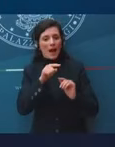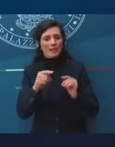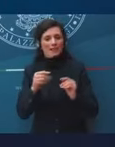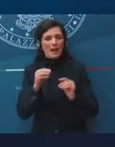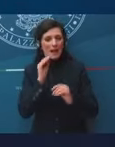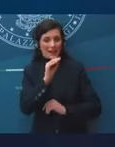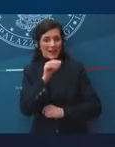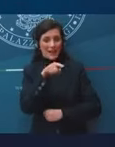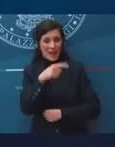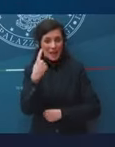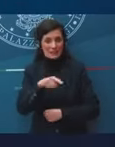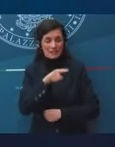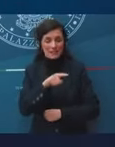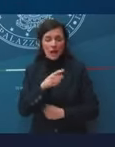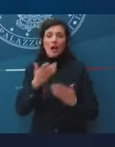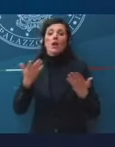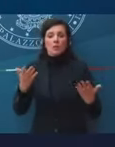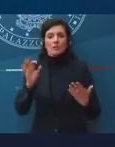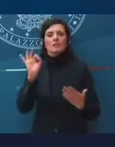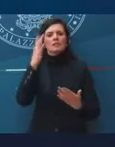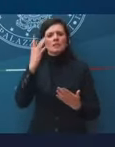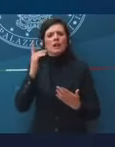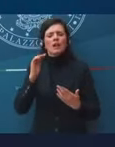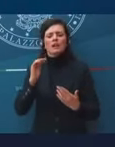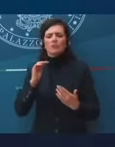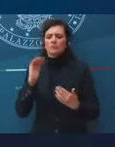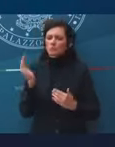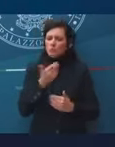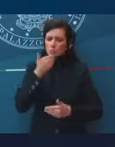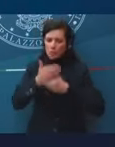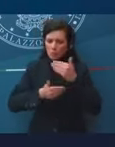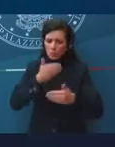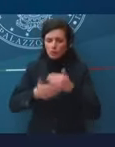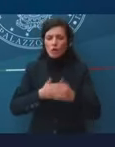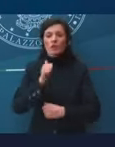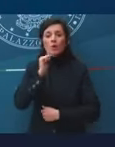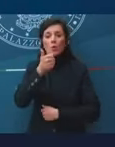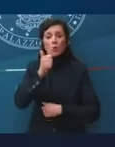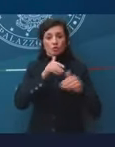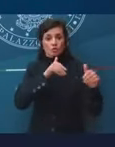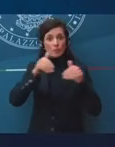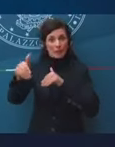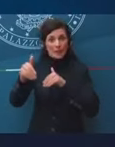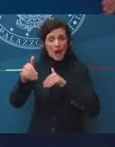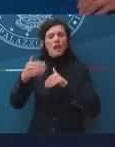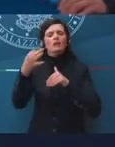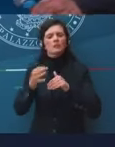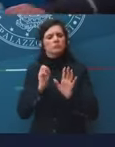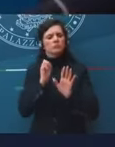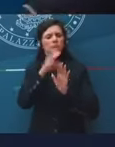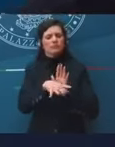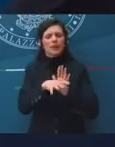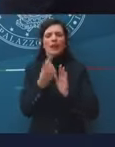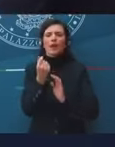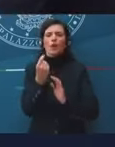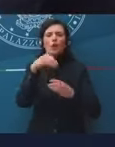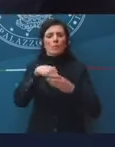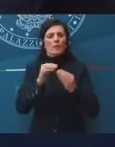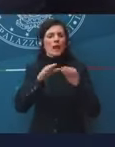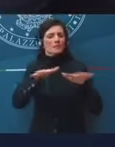Quindi, se tutto va come previsto oggi, 11 miliardi entreranno nell'economia nel mese di aprile.